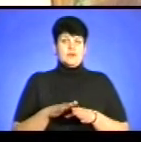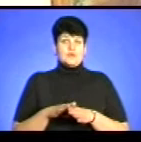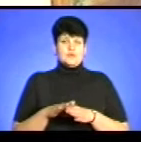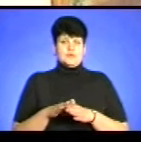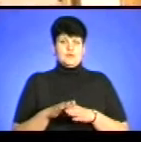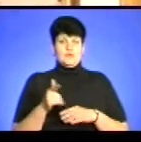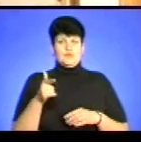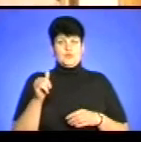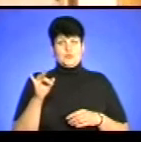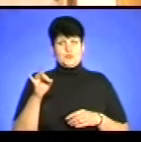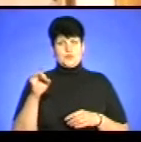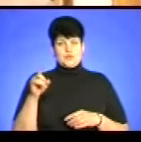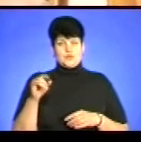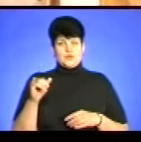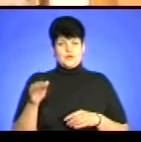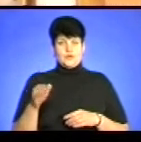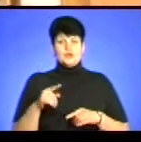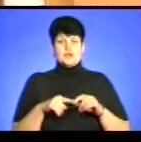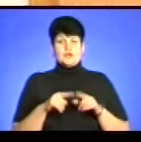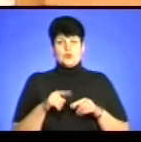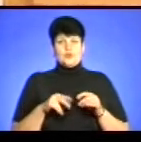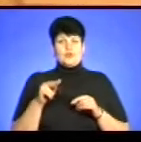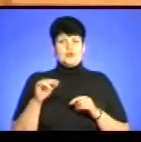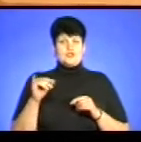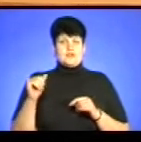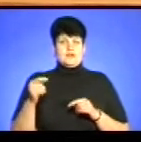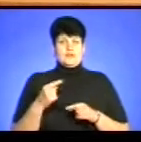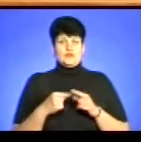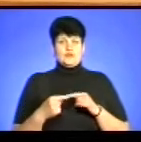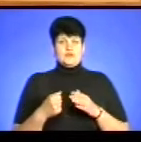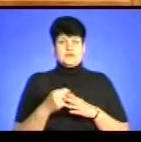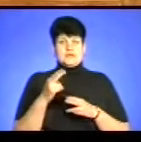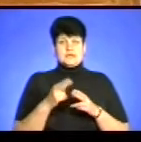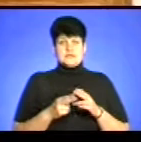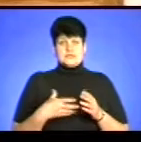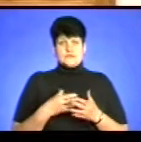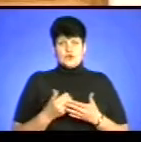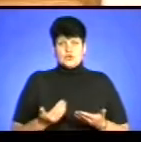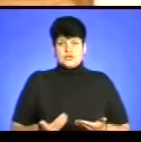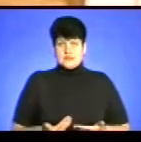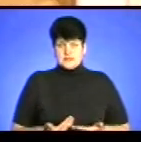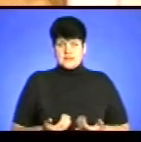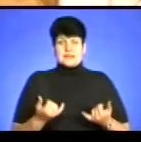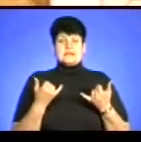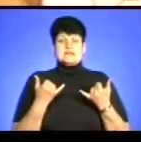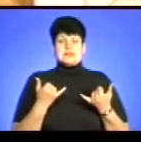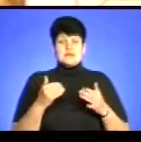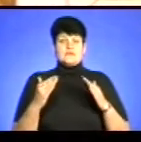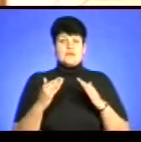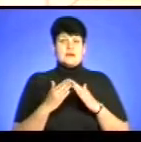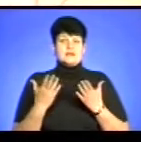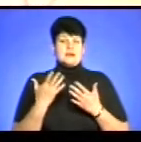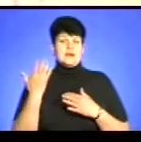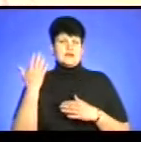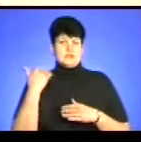у Гурзуфі. До рідного Почаєва Іван Хворостецький повернувся наприкінці свого життя. Зараз у хаті, де він колись